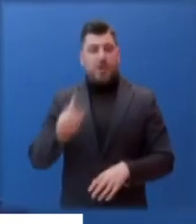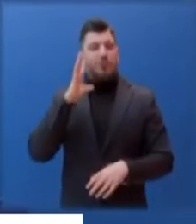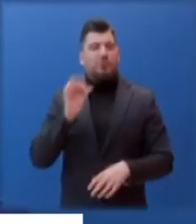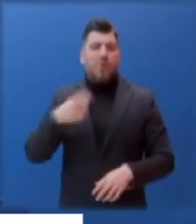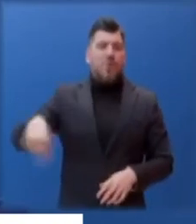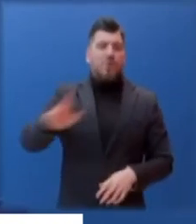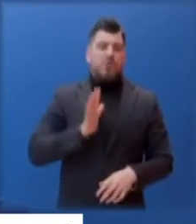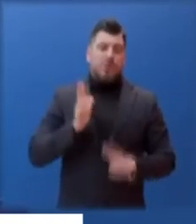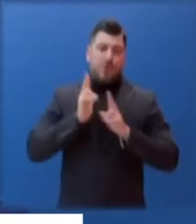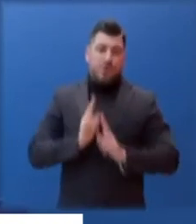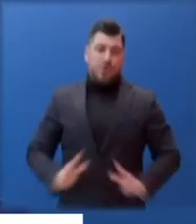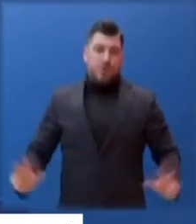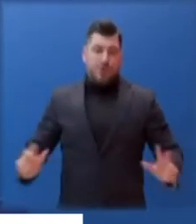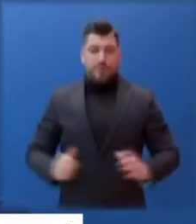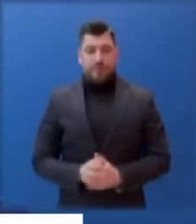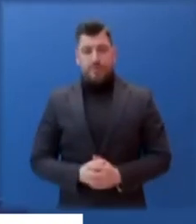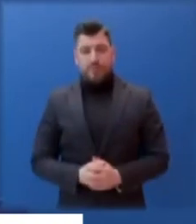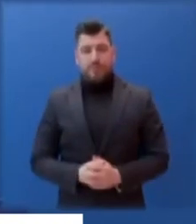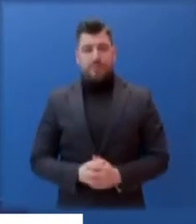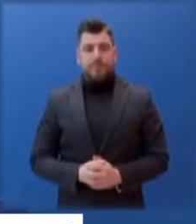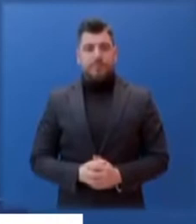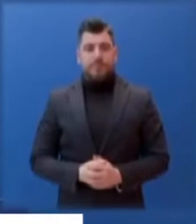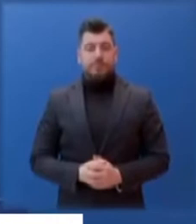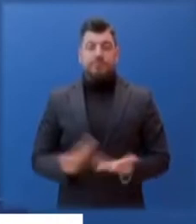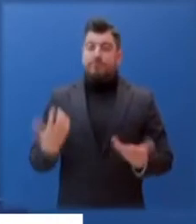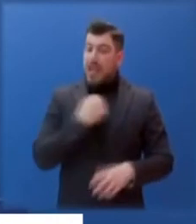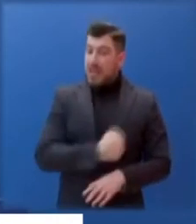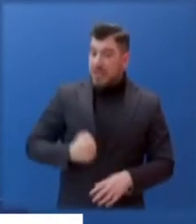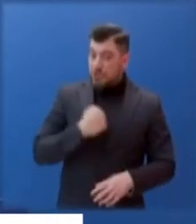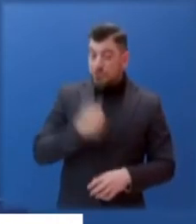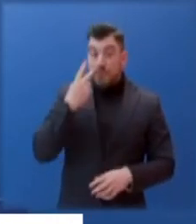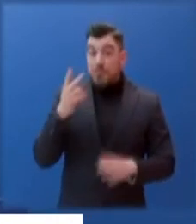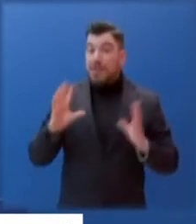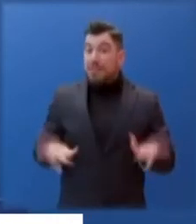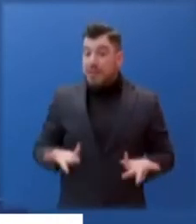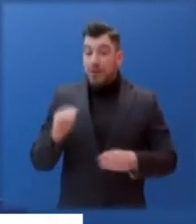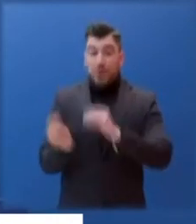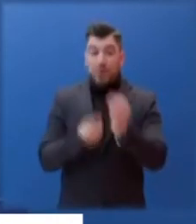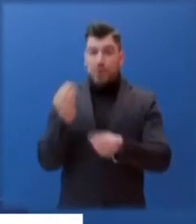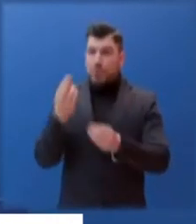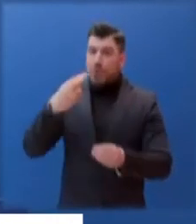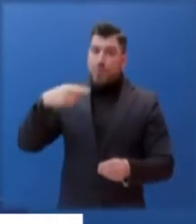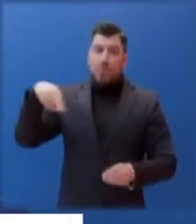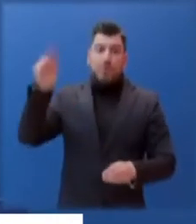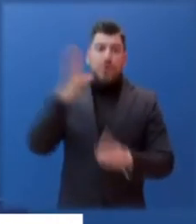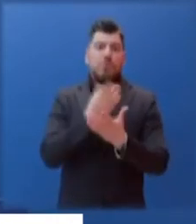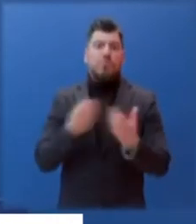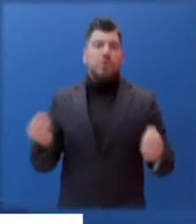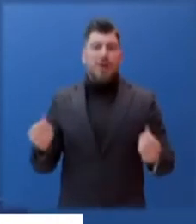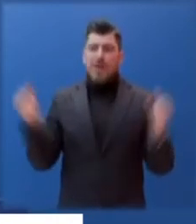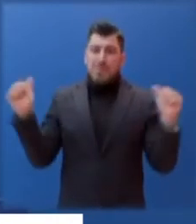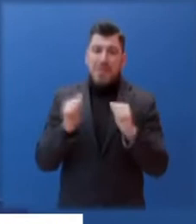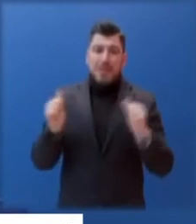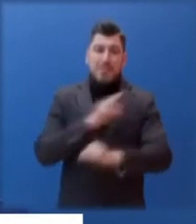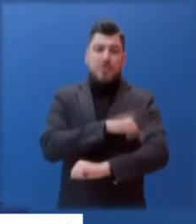ταυτόχρονη τήρηση των μέτρων. Δυστυχώς, η τάση ραγδαίας αύξησης των κρουσμάτων και ο σοβαρός κίνδυνος τεράστιας